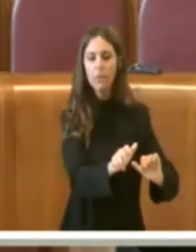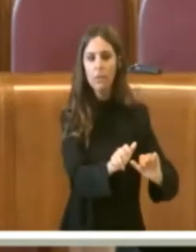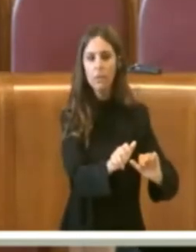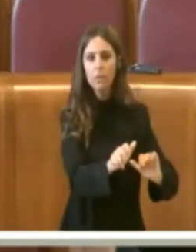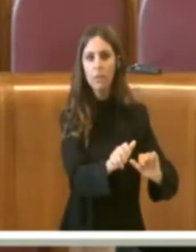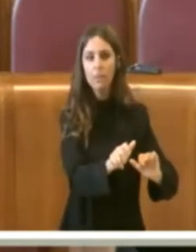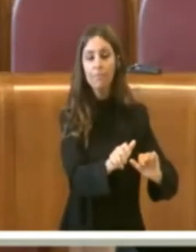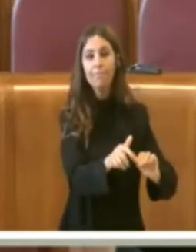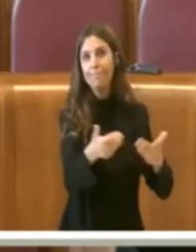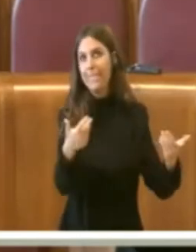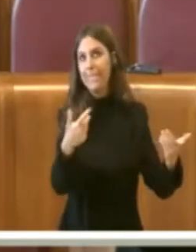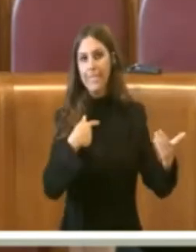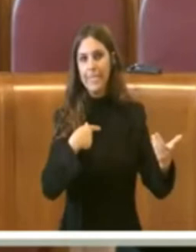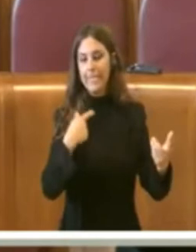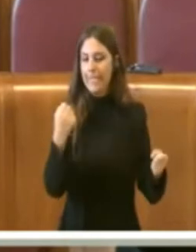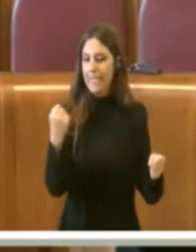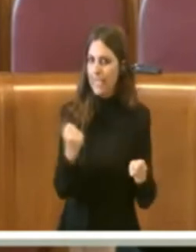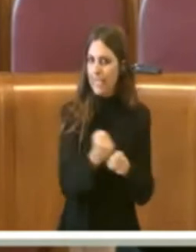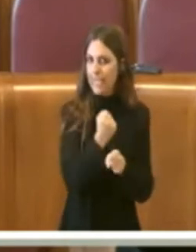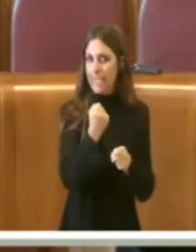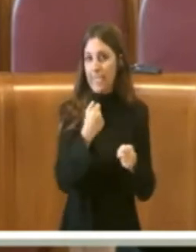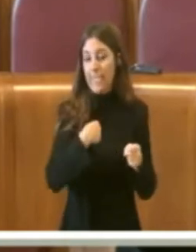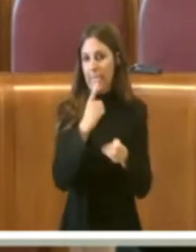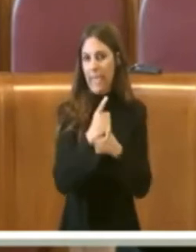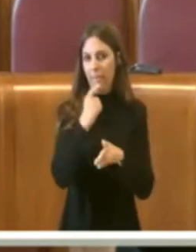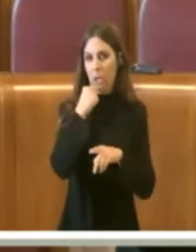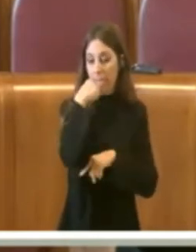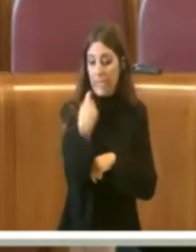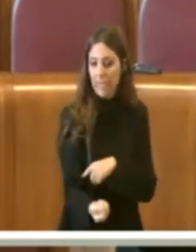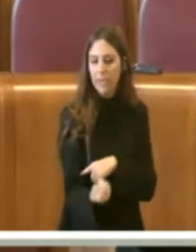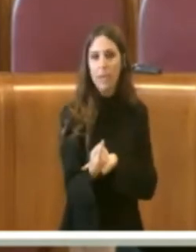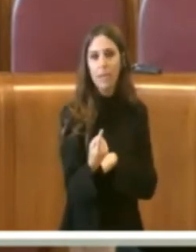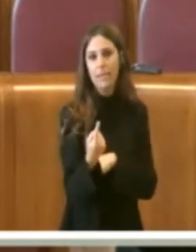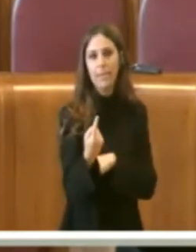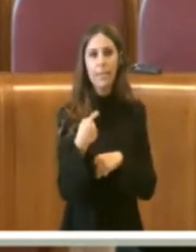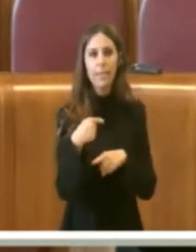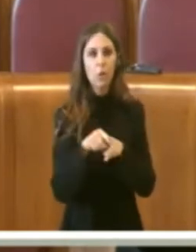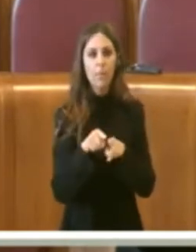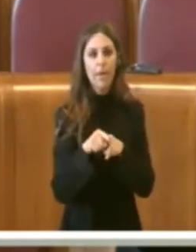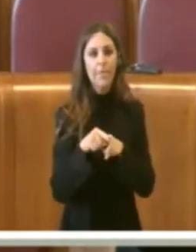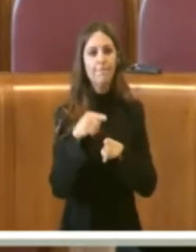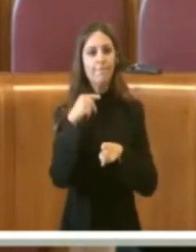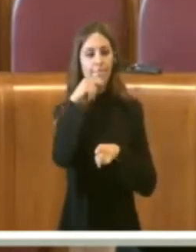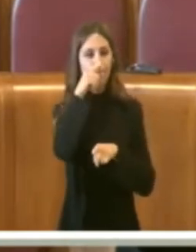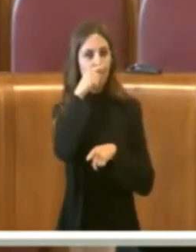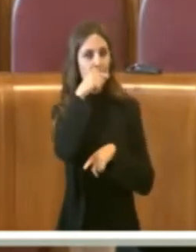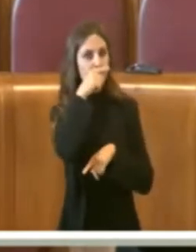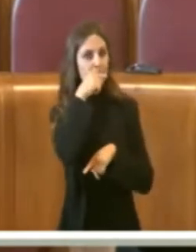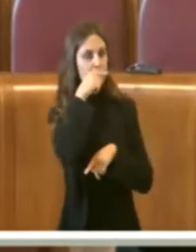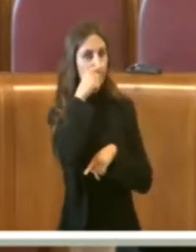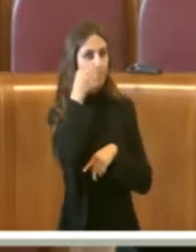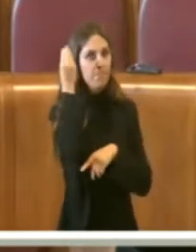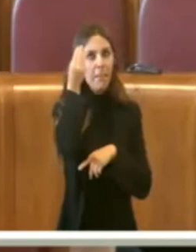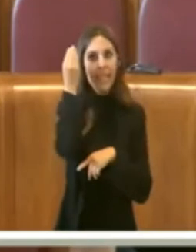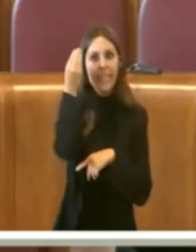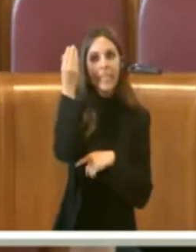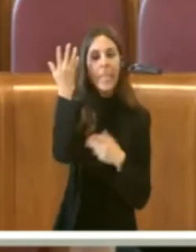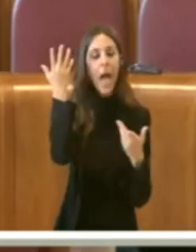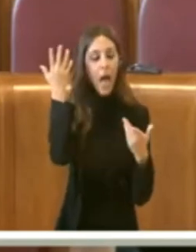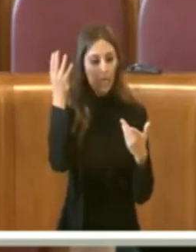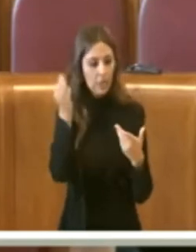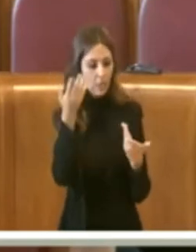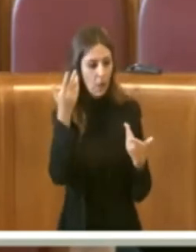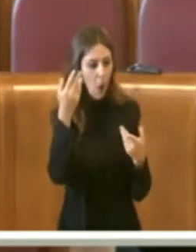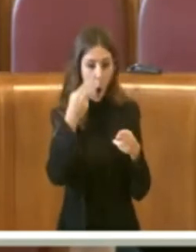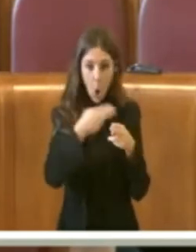purtroppo devo dire che noi siamo forse un po' presuntuosi nel pensare che ogni volta che Roma